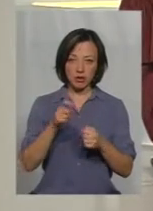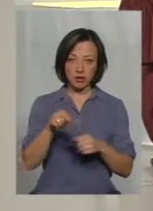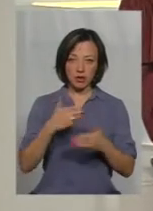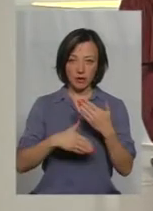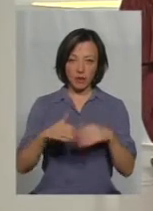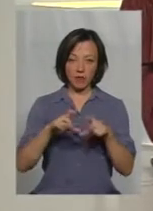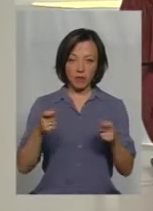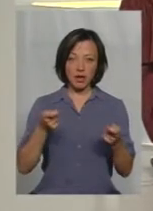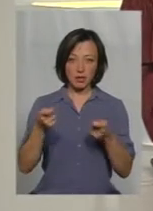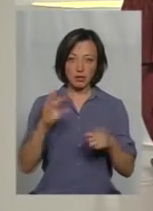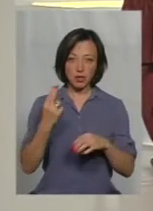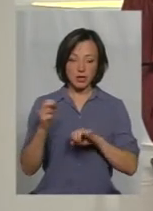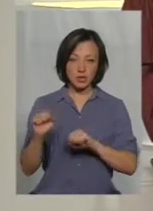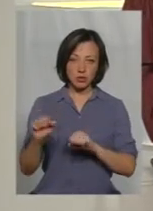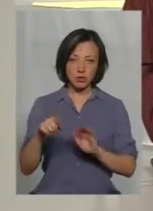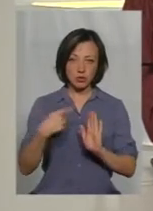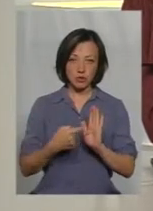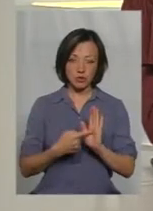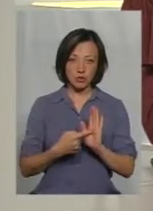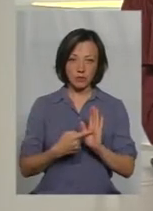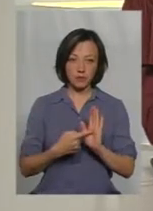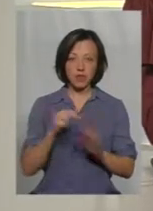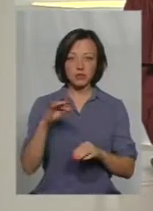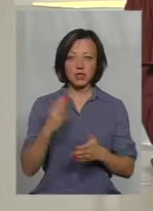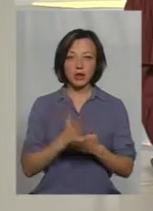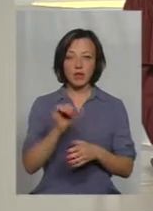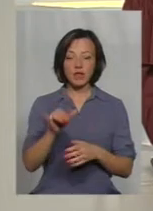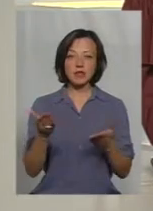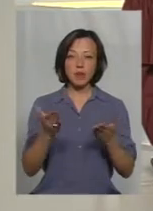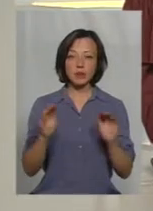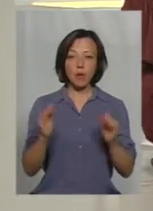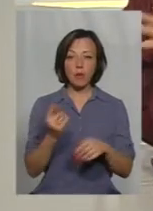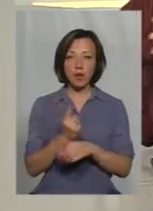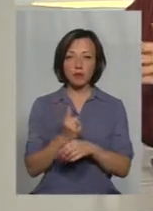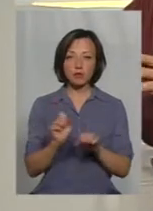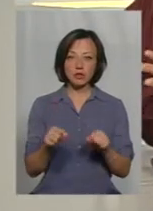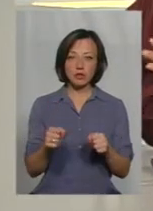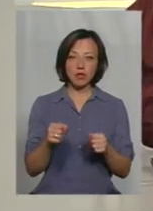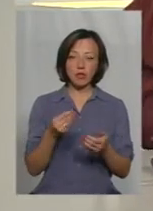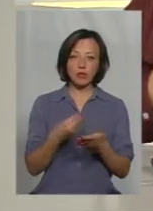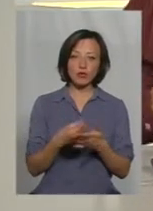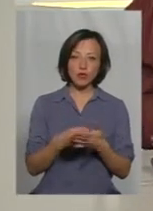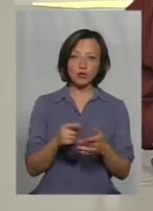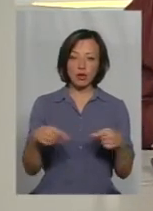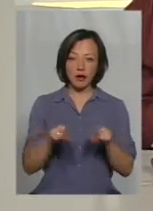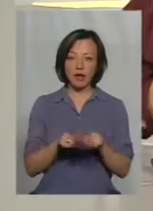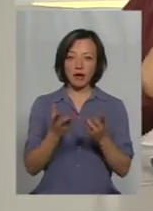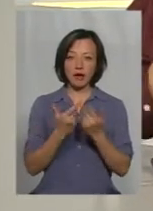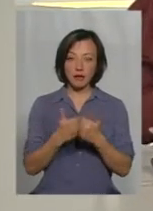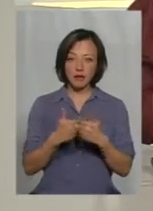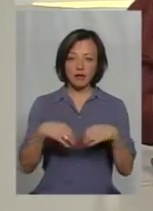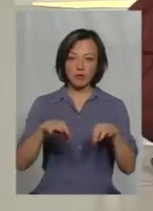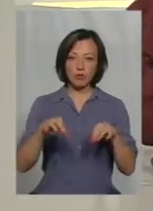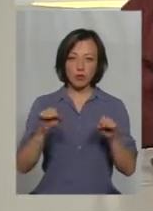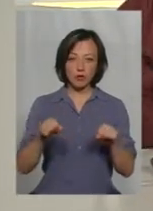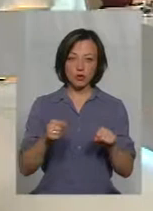в департаменті соцзахисту. Чи є у вас якісь обмеження, можливо, якісь по бюджету, що от така кількість автомобілів